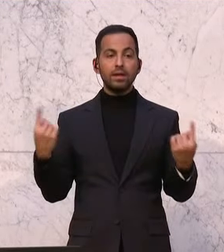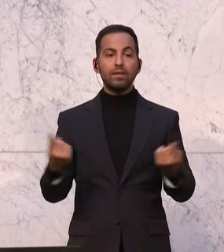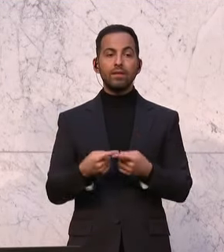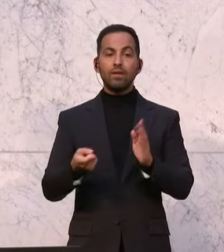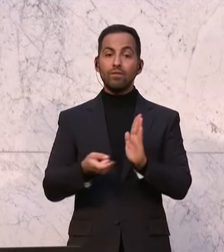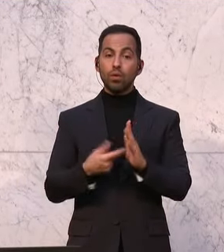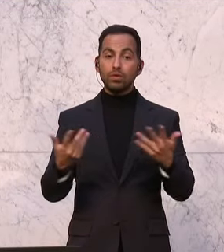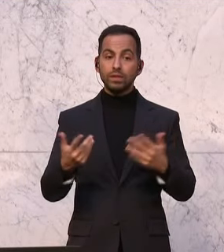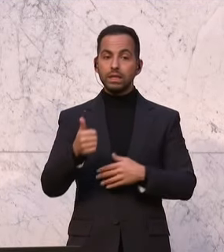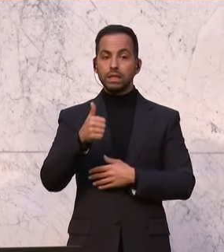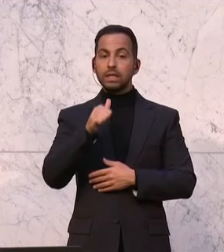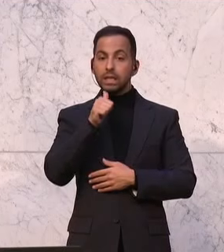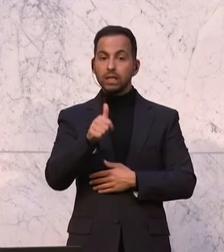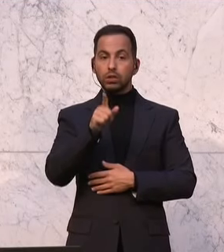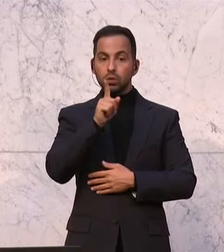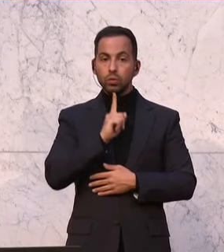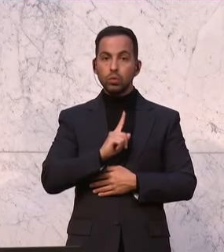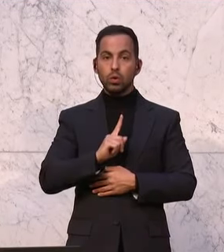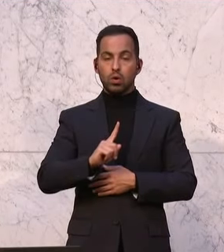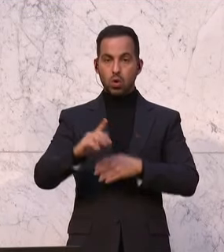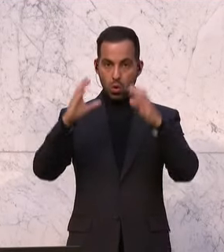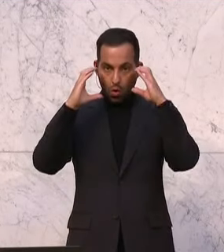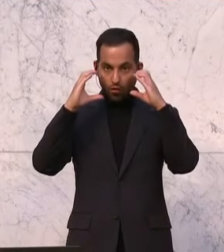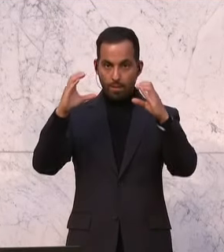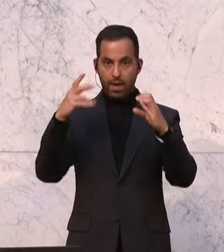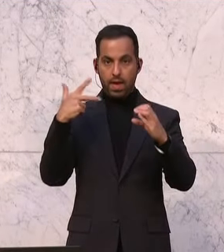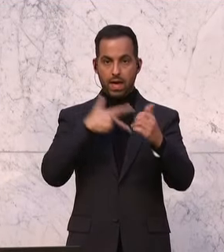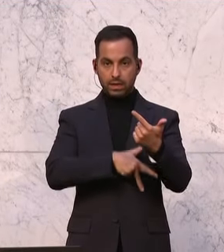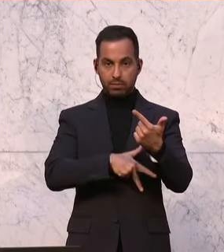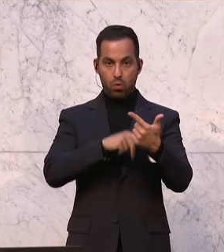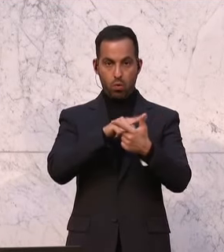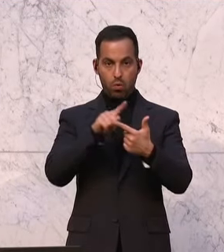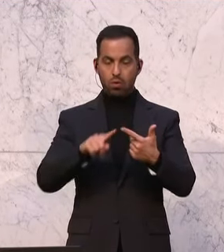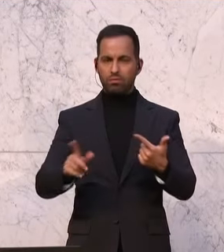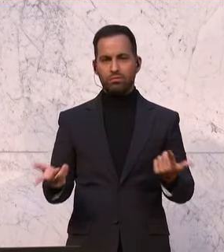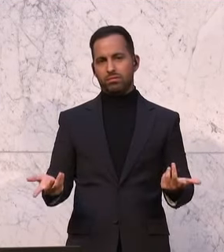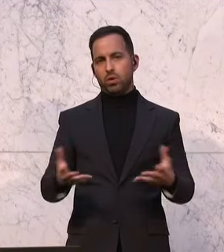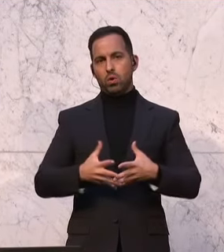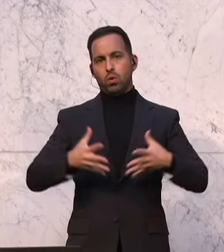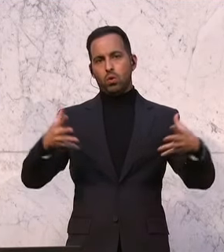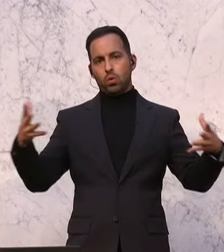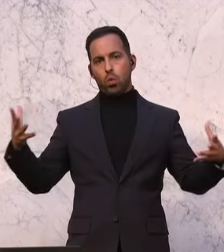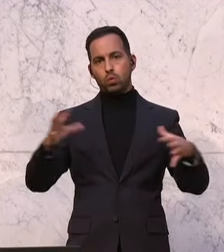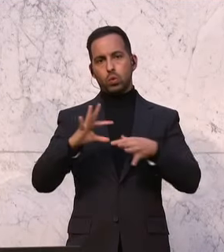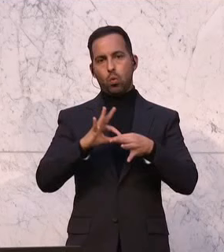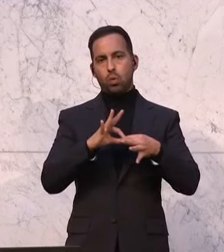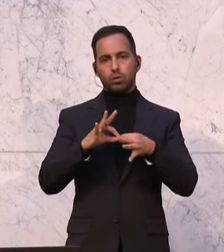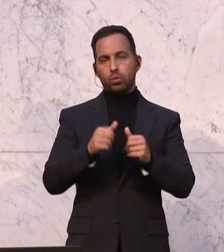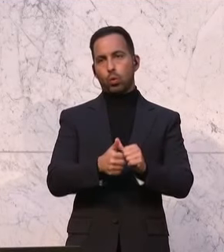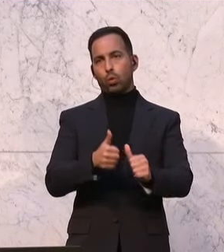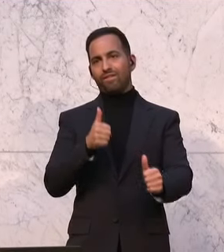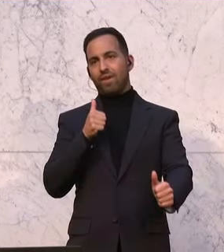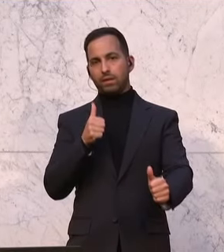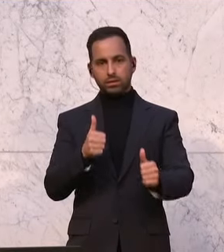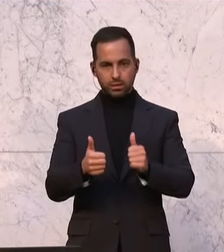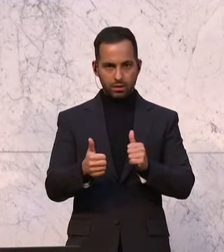Beirat nicht nur die ÖVP und die SPÖ angehören und ihre rückwärtsgewandte großkoalitionäre Politik betreiben. Nein,